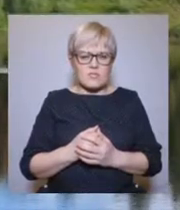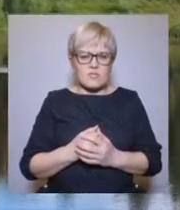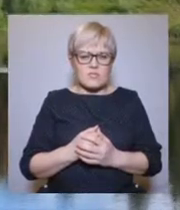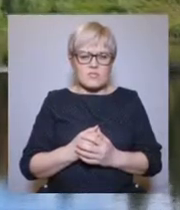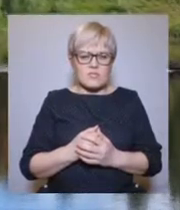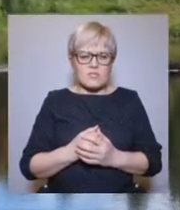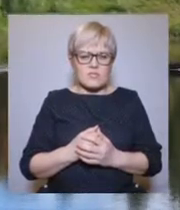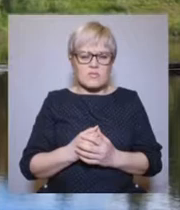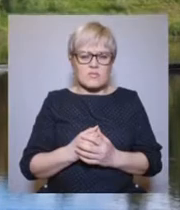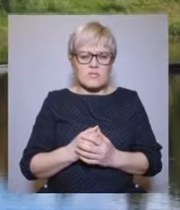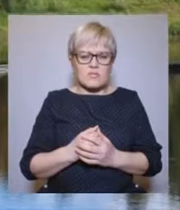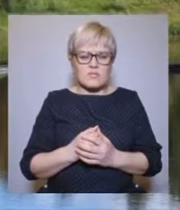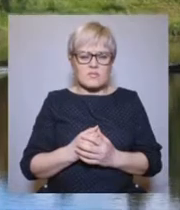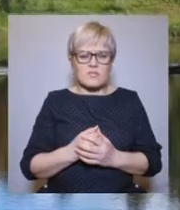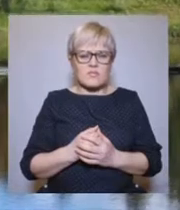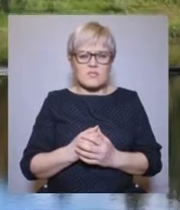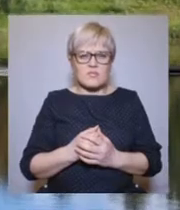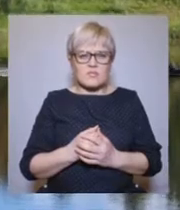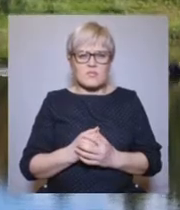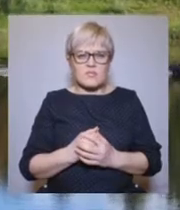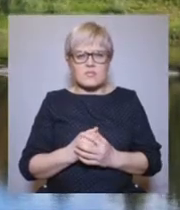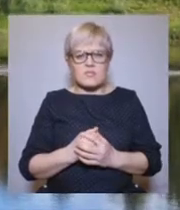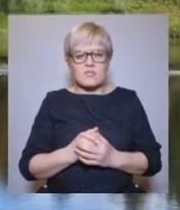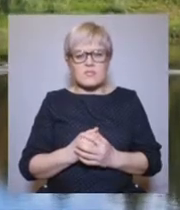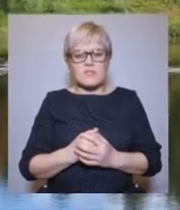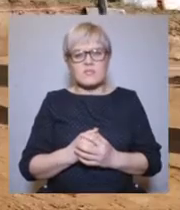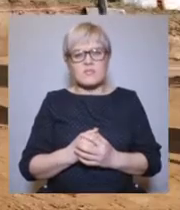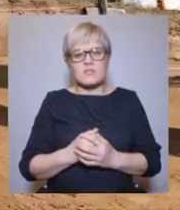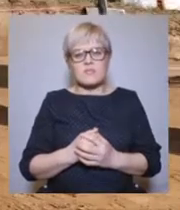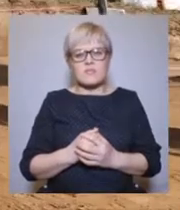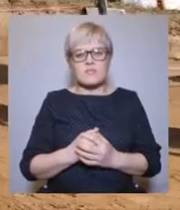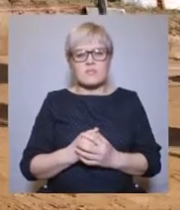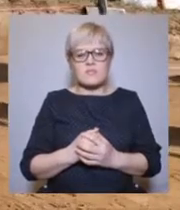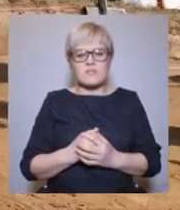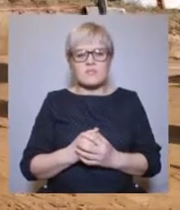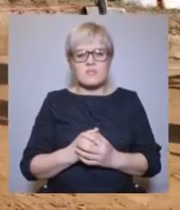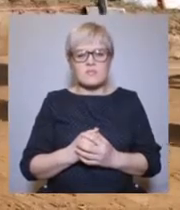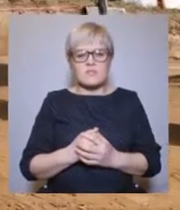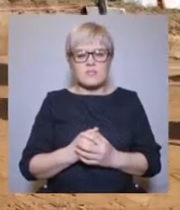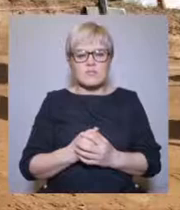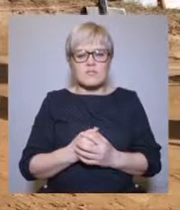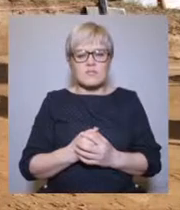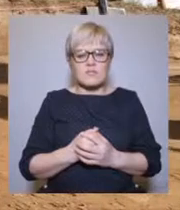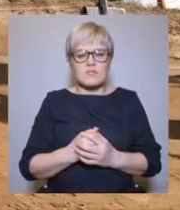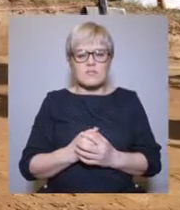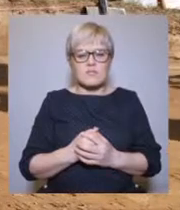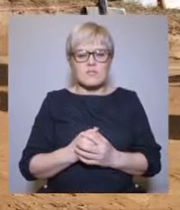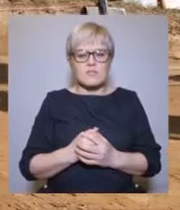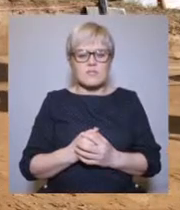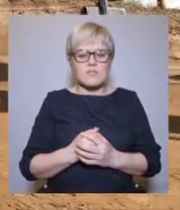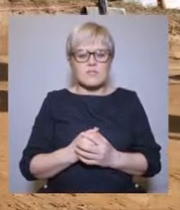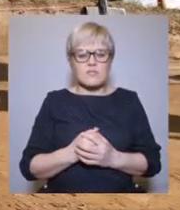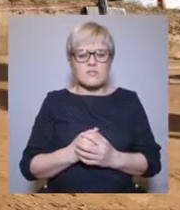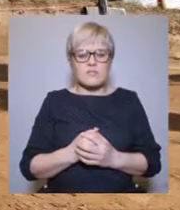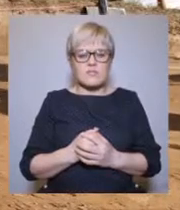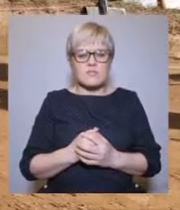-любители, и профессиональные археологи, даже хорошо известный Чернецов побывал на